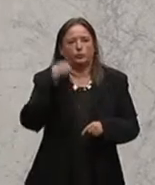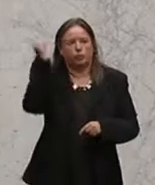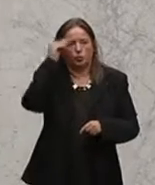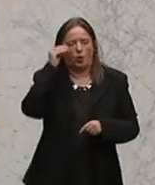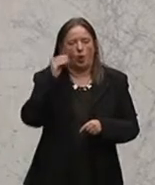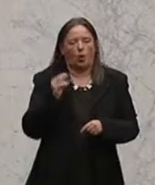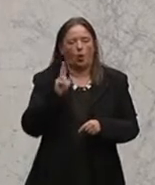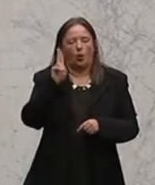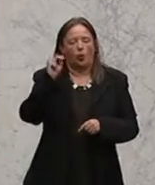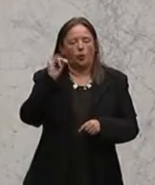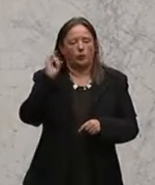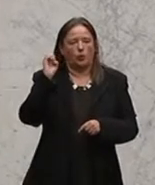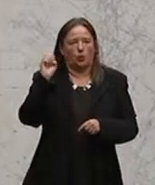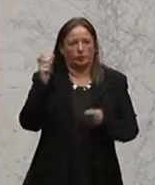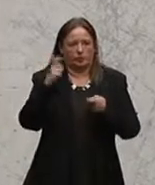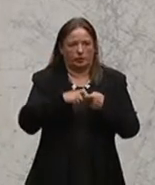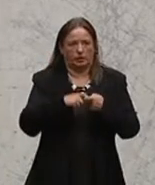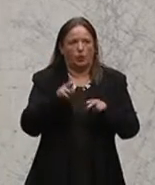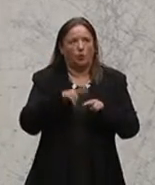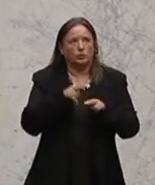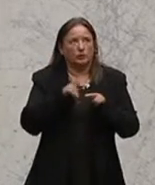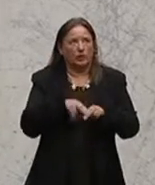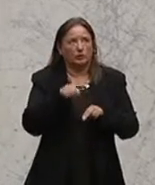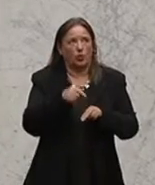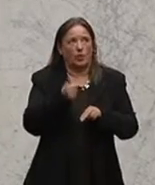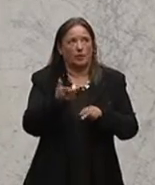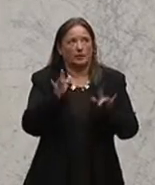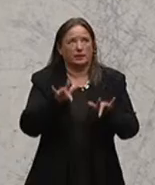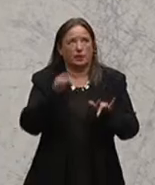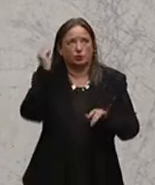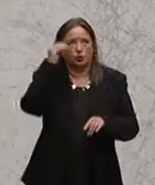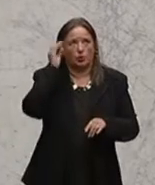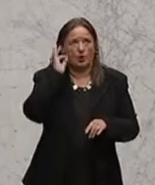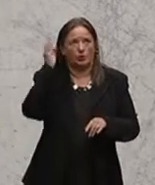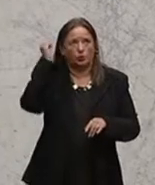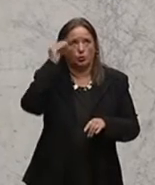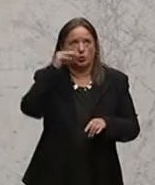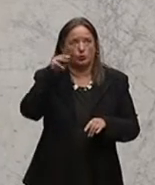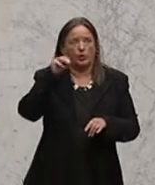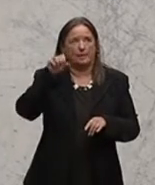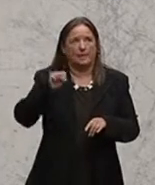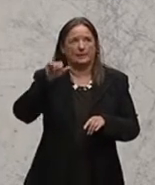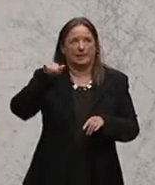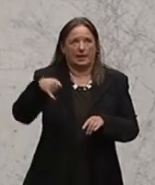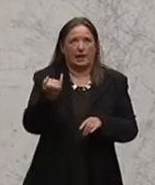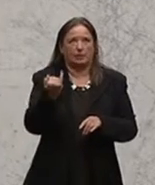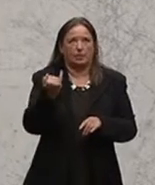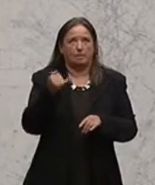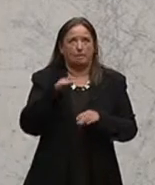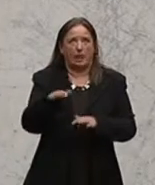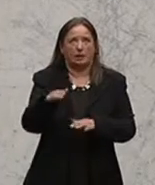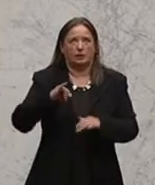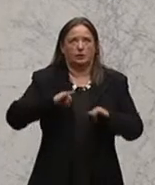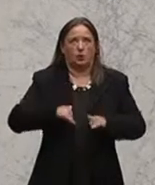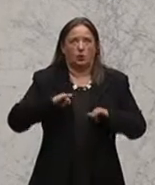und auch, sofern noch einige da sind, die Schülerinnen und Schüler der NMS Jembach in Tirol. Herzlich willkommen hier im